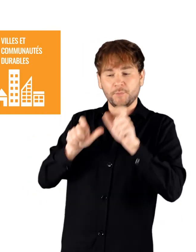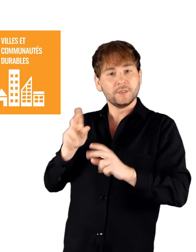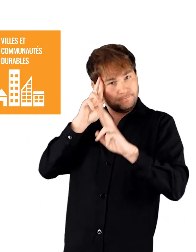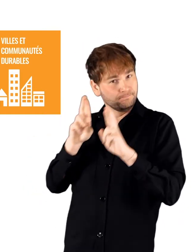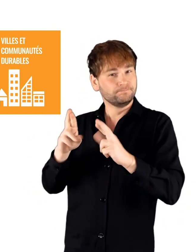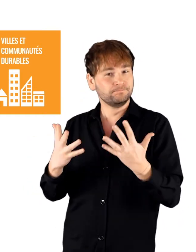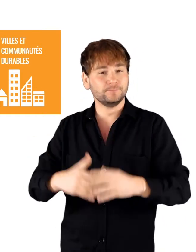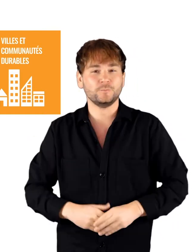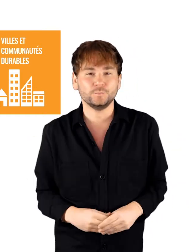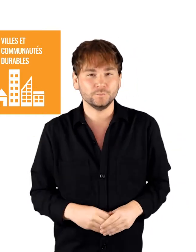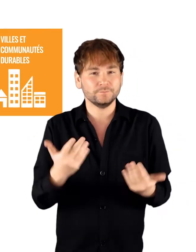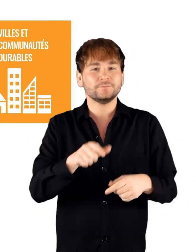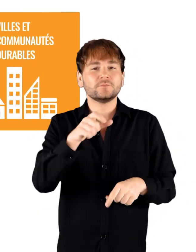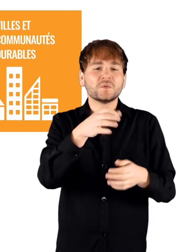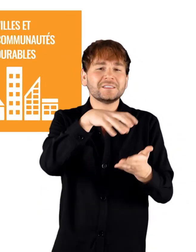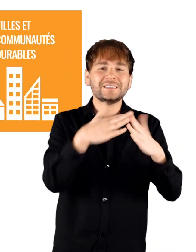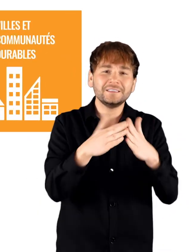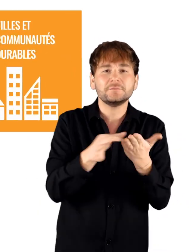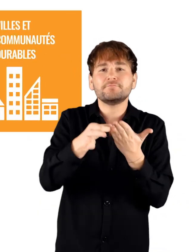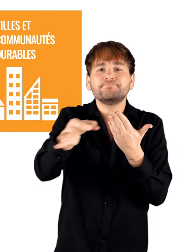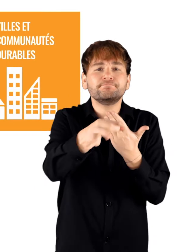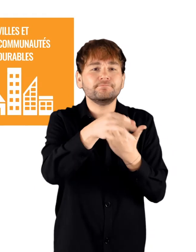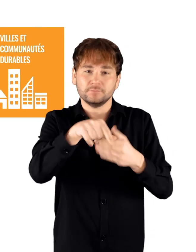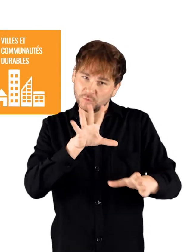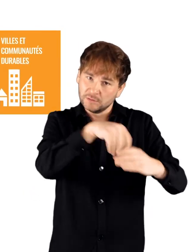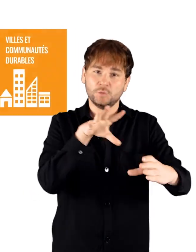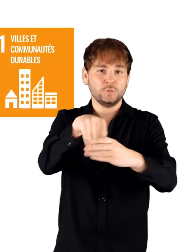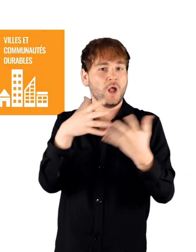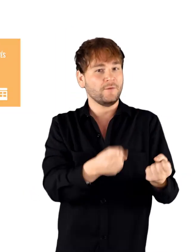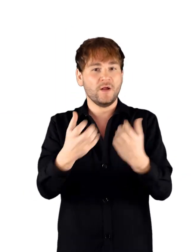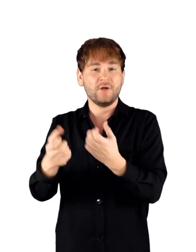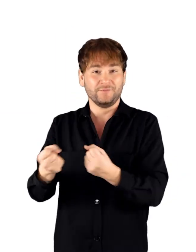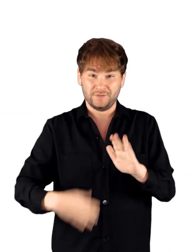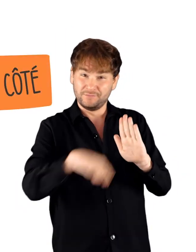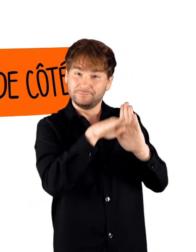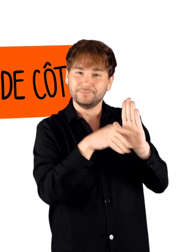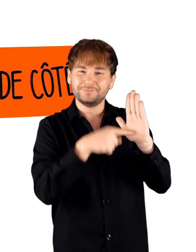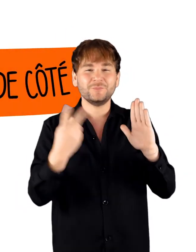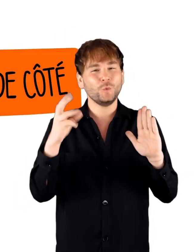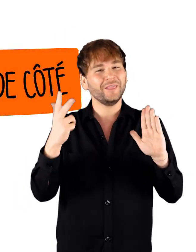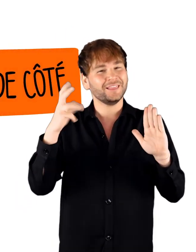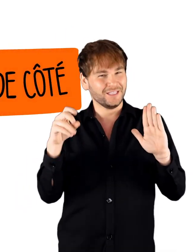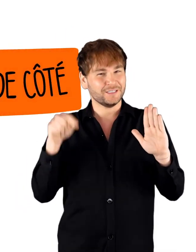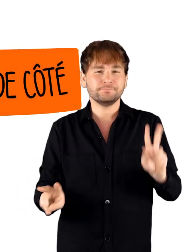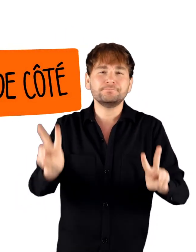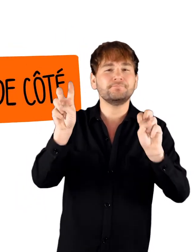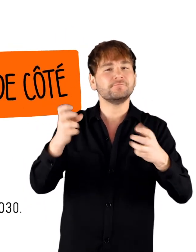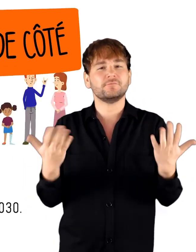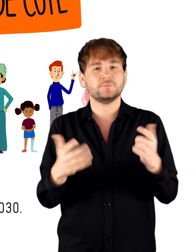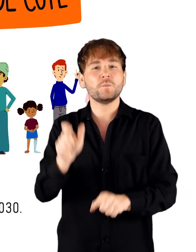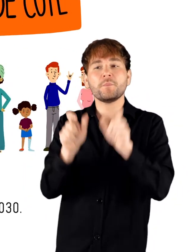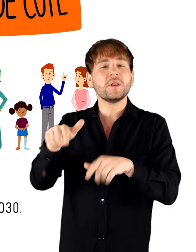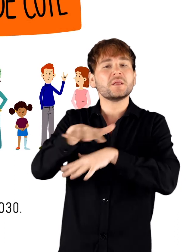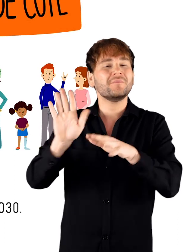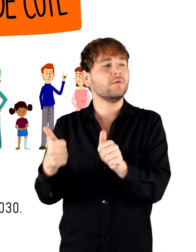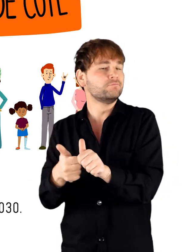décent pour tous. Une conception inclusive des villes et des établissements. Ne laissez personne de côté. C